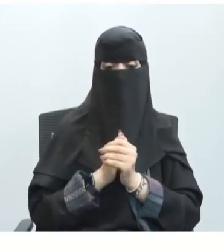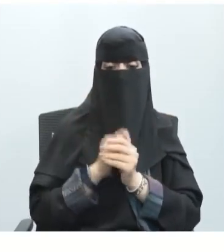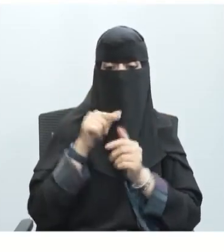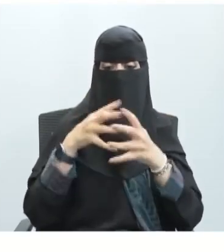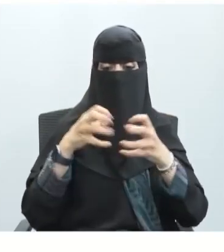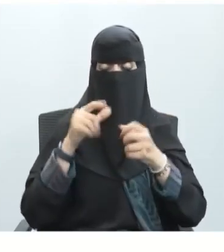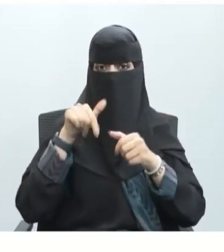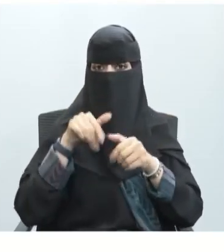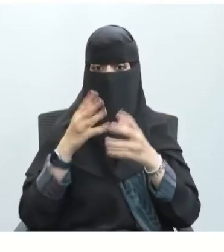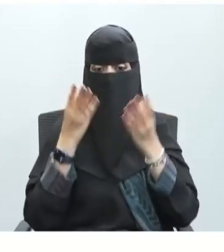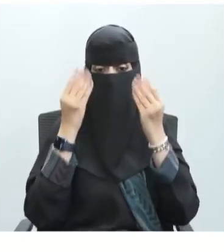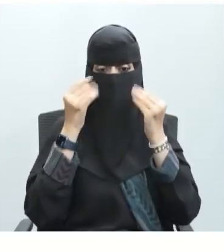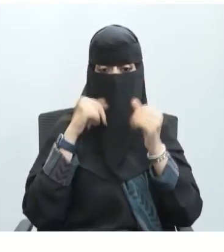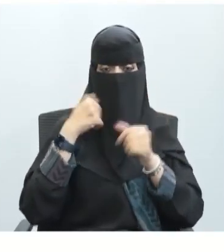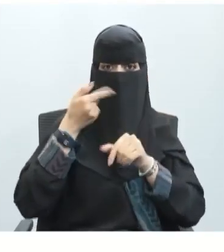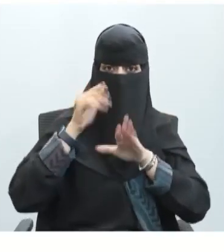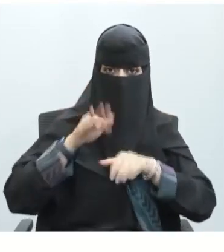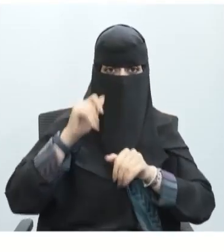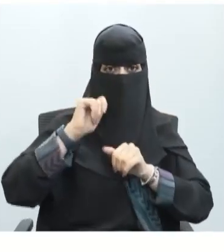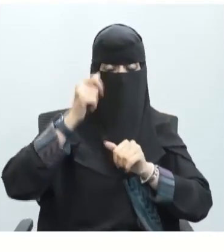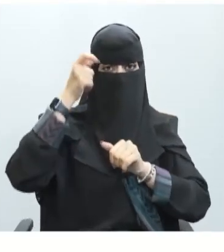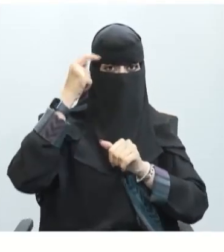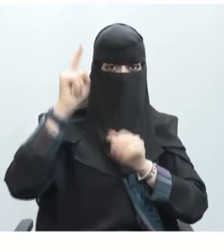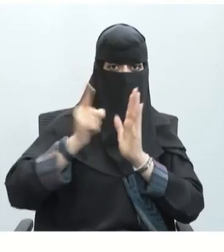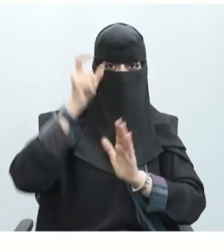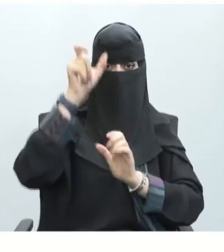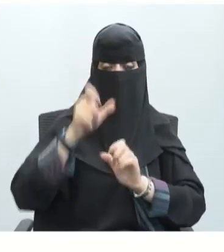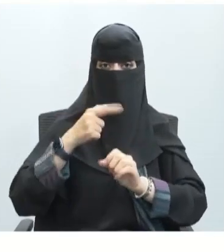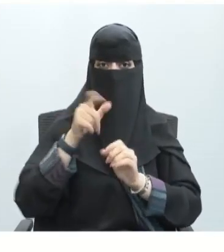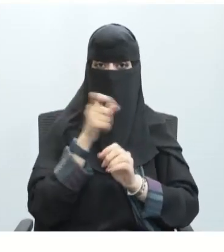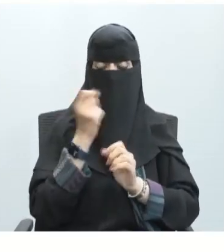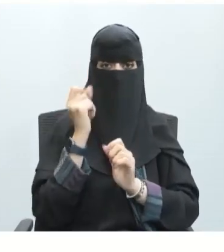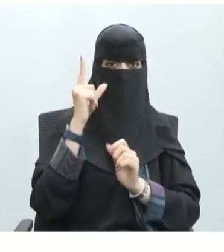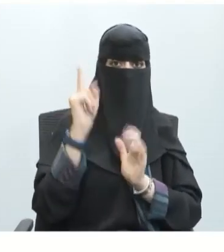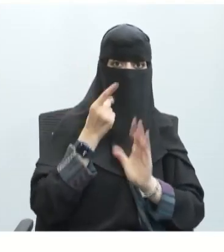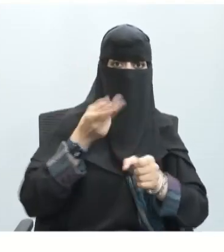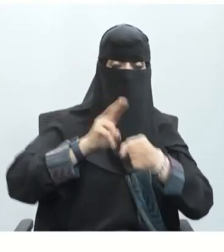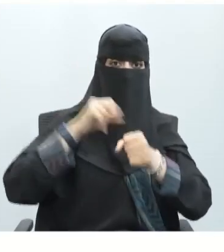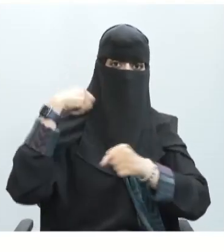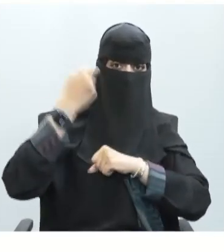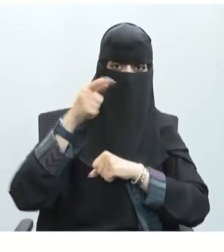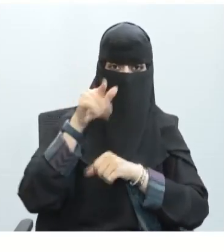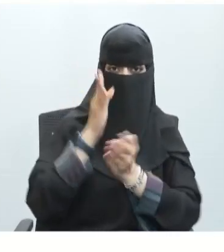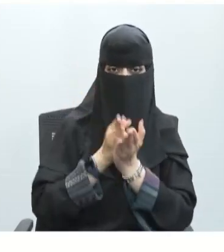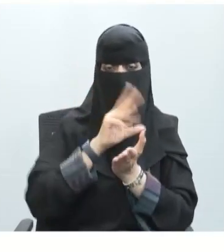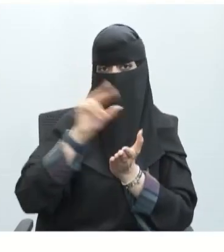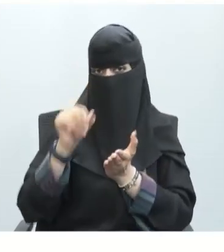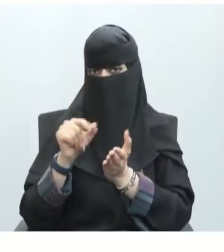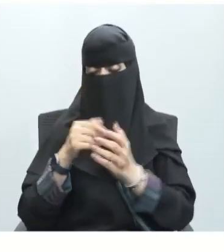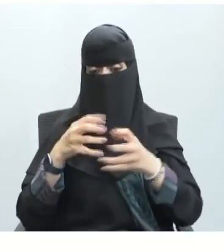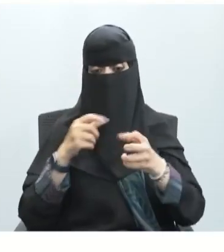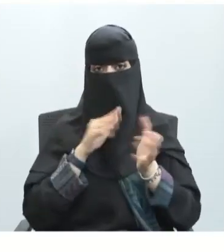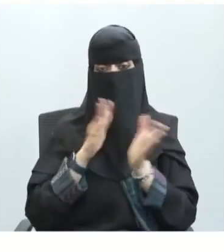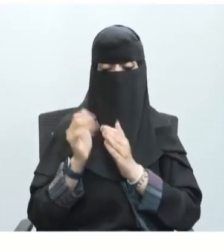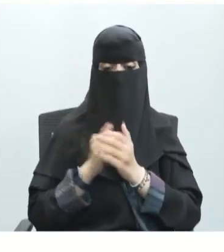يتساءل فسر فسر البيانات هل أدرك الطالب الأول المتطوع المنبهات في كل محاولة بالطريقة نفسها فسر